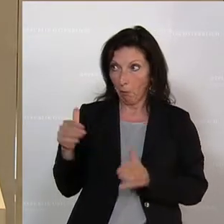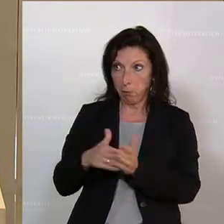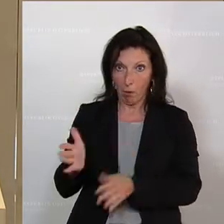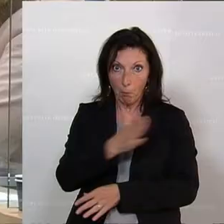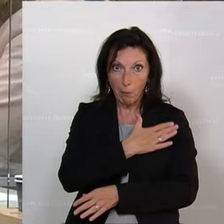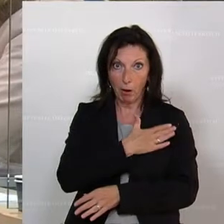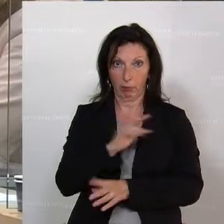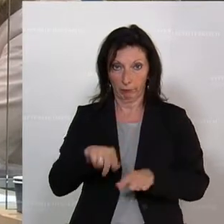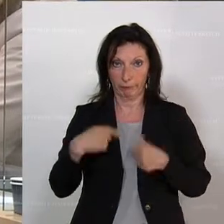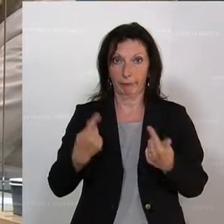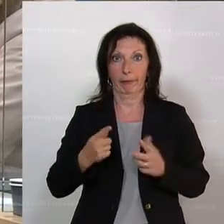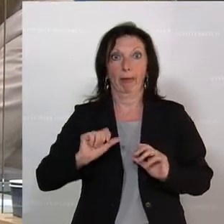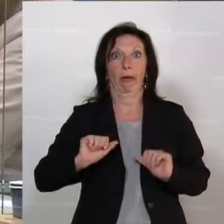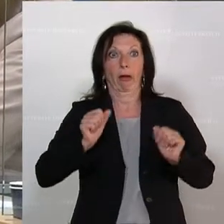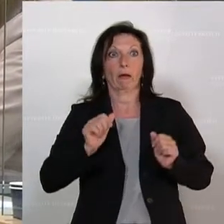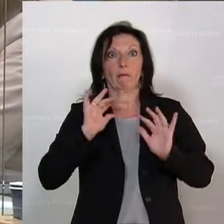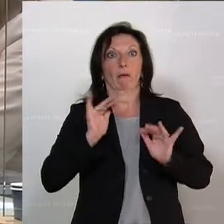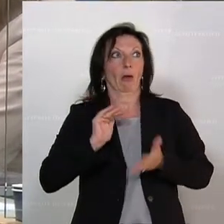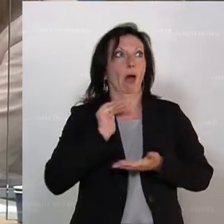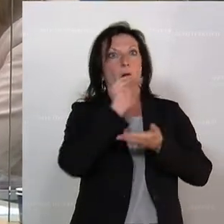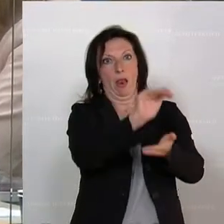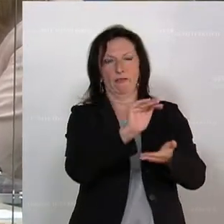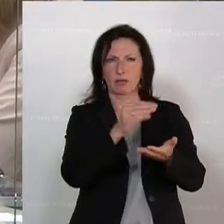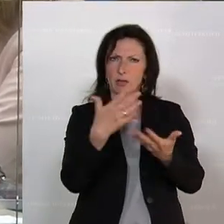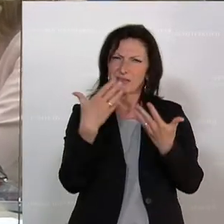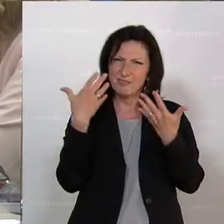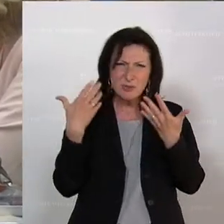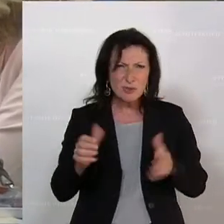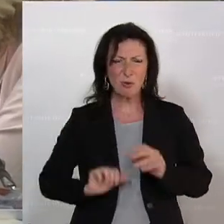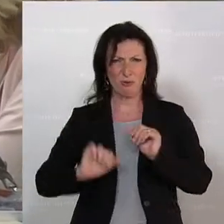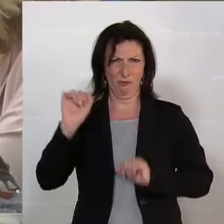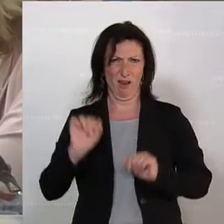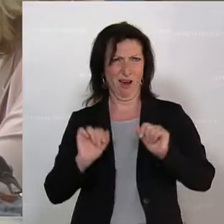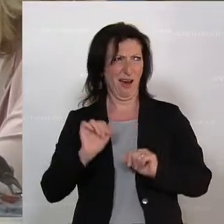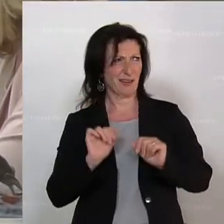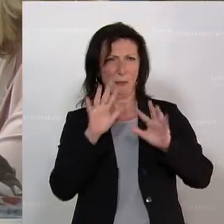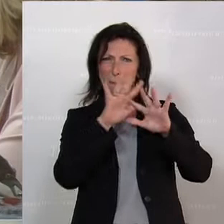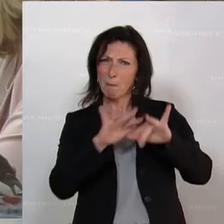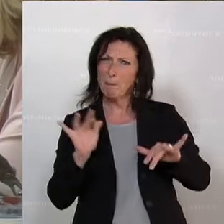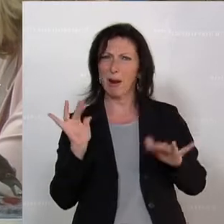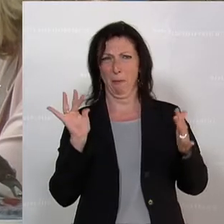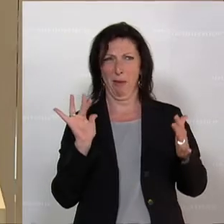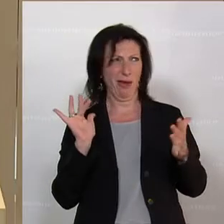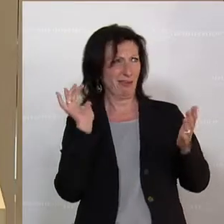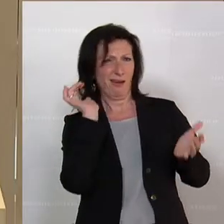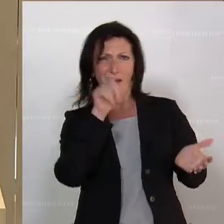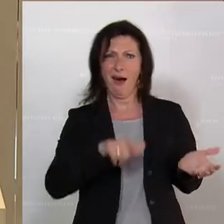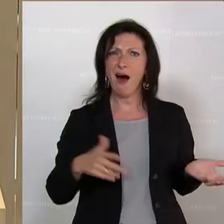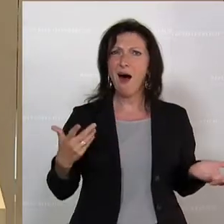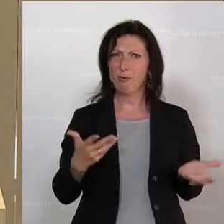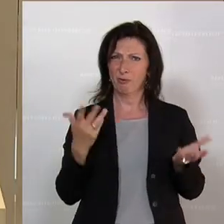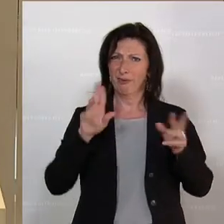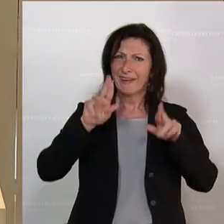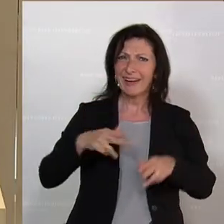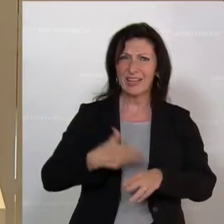haben, damit Sie auch tätig werden. Und ich finde dieses Verhalten ganz ehrlich gegenüber dem Parlament und dem Rechtsstaat, sprich Bände, Herr Blümel.